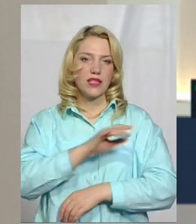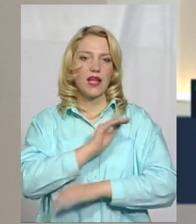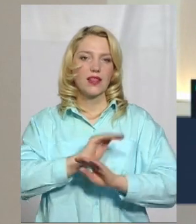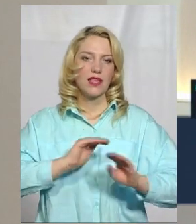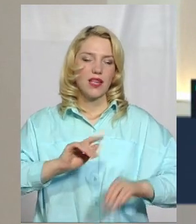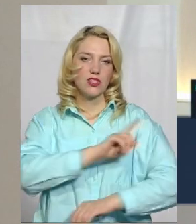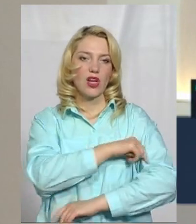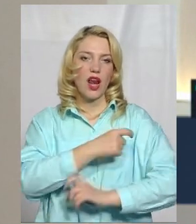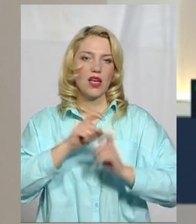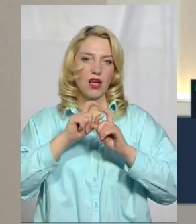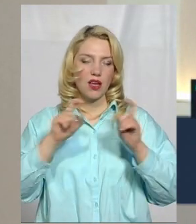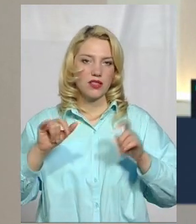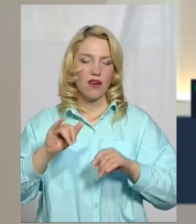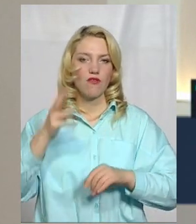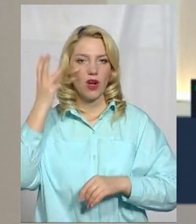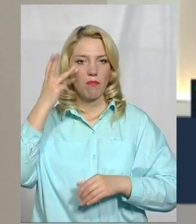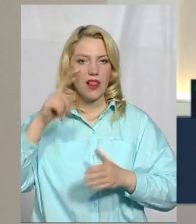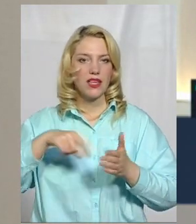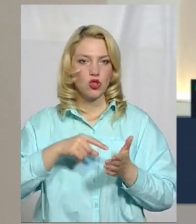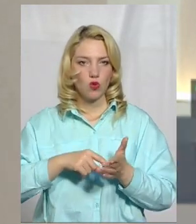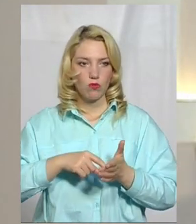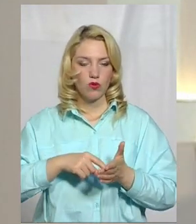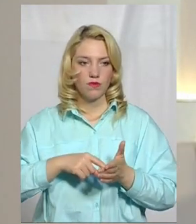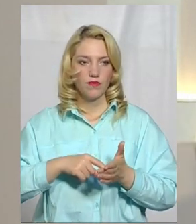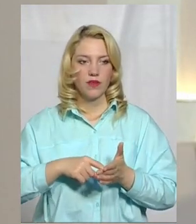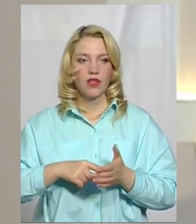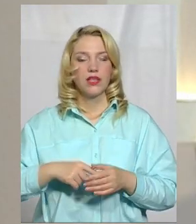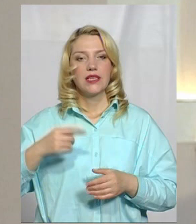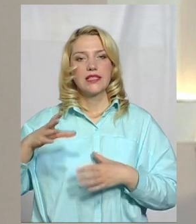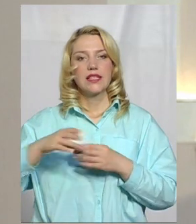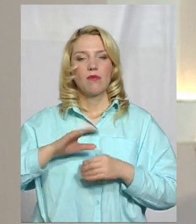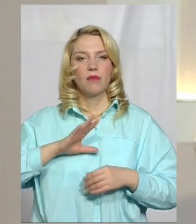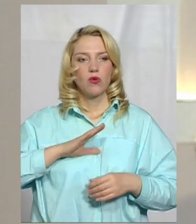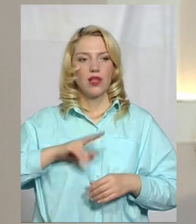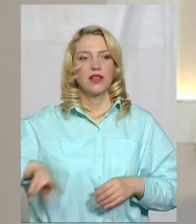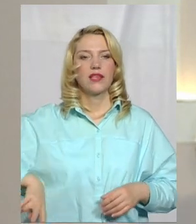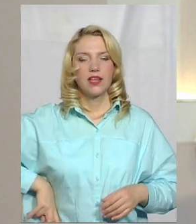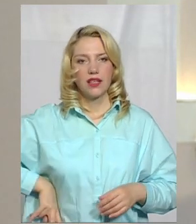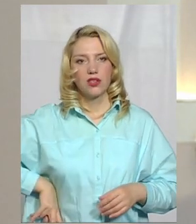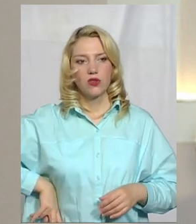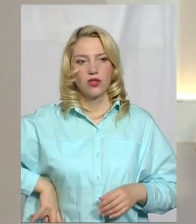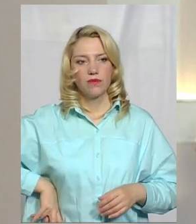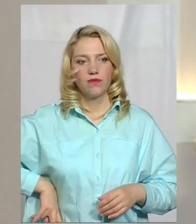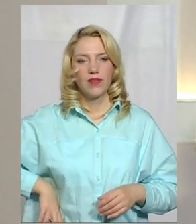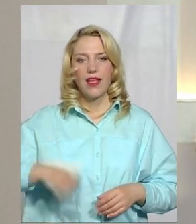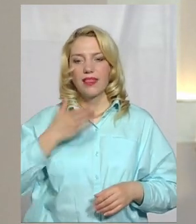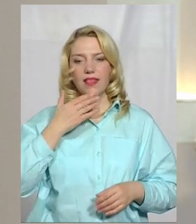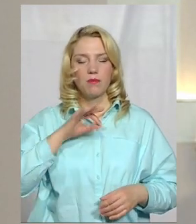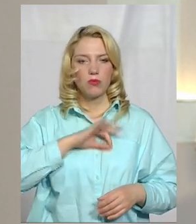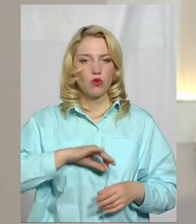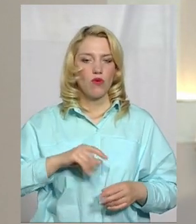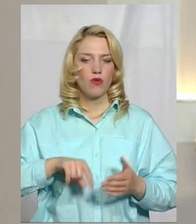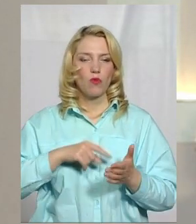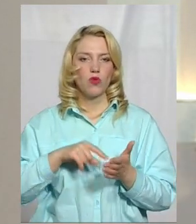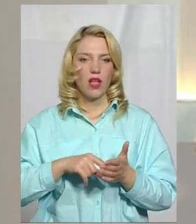дитяча лікарня у Хмельницькому. З нами була директорка неприбуткового